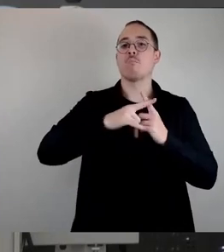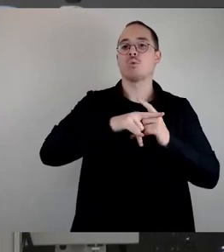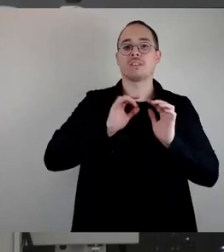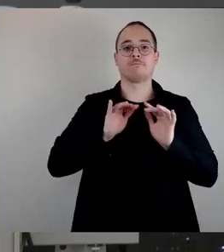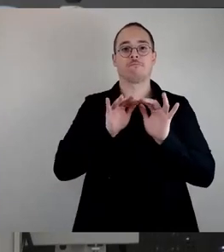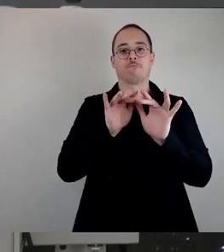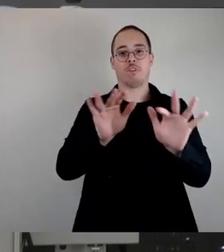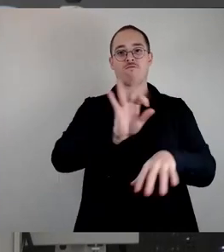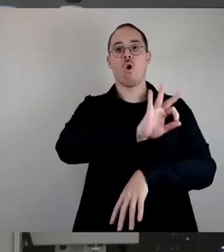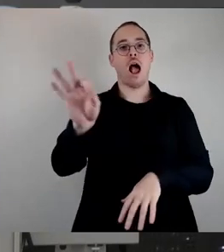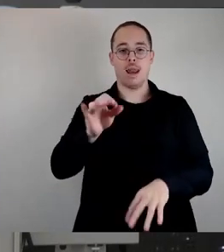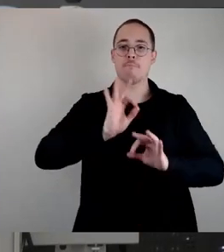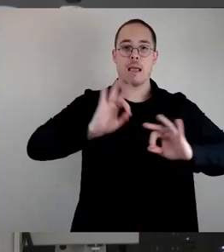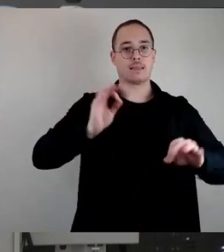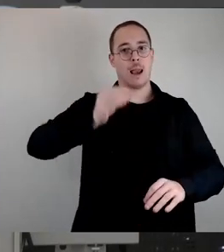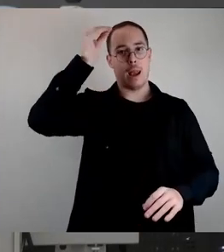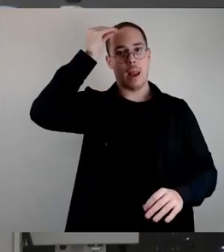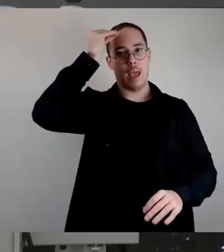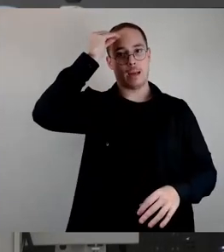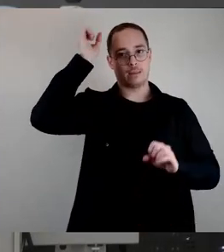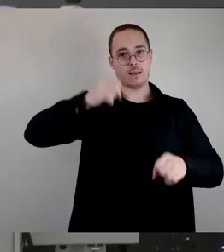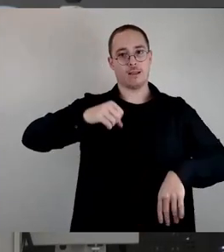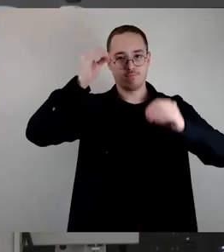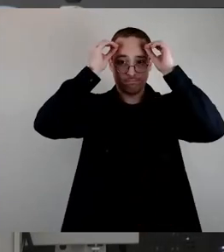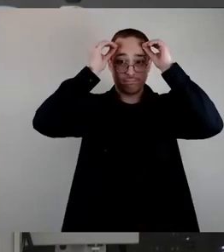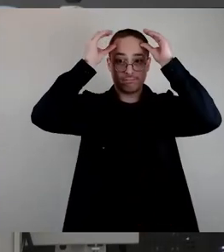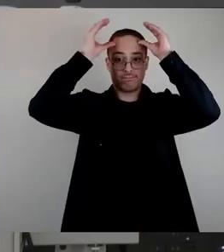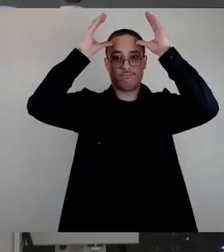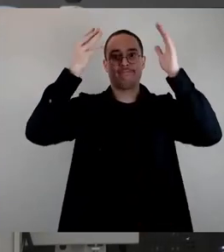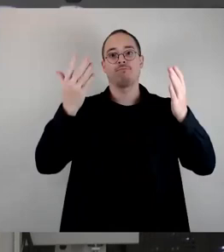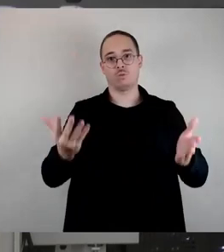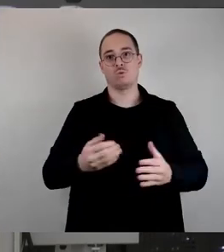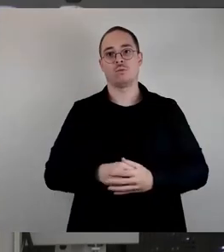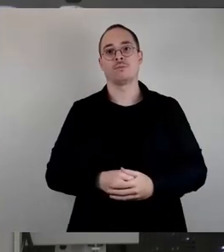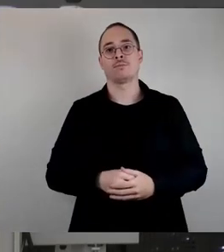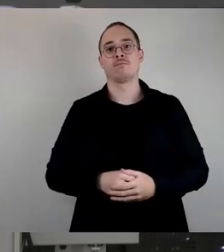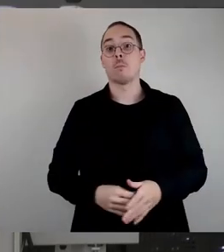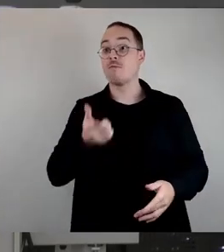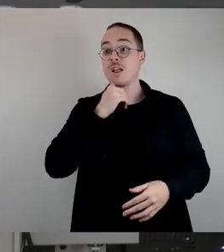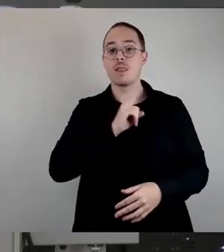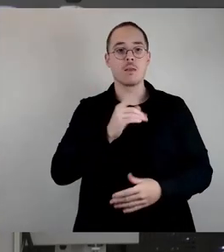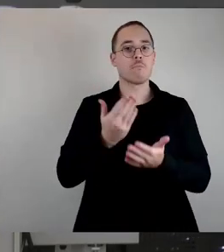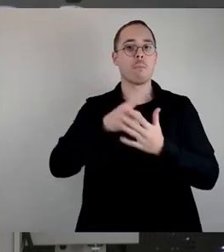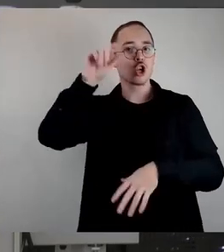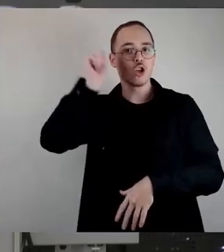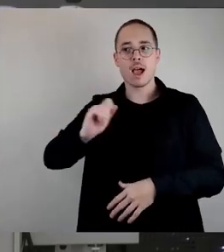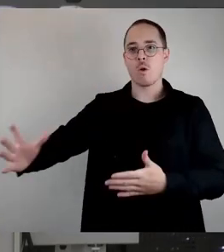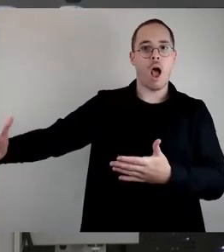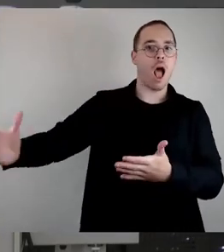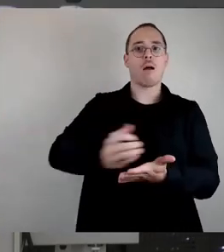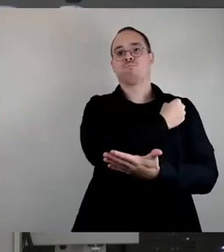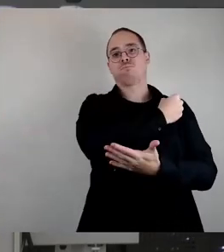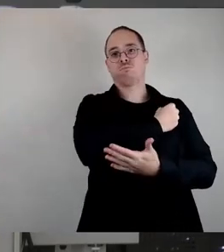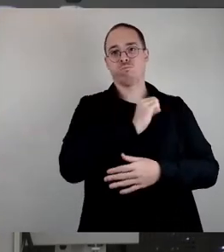hat. Und wir wollen auch niemanden die Gymnasien wegnehmen. Wir wollen eine weitere Möglichkeit hier geben.